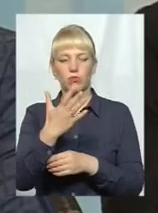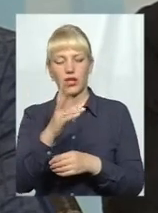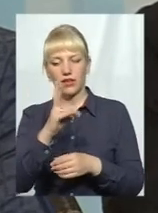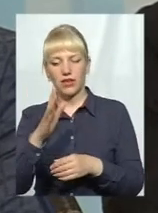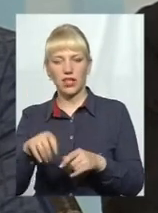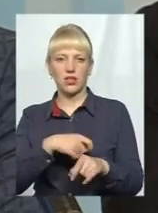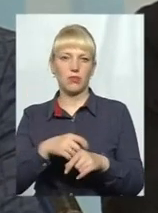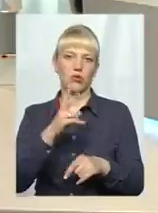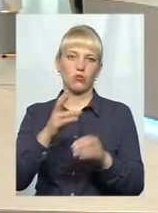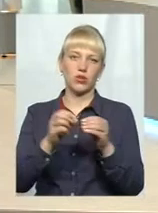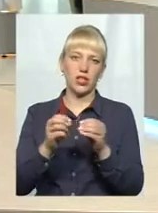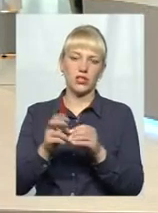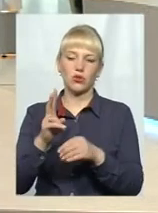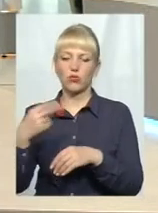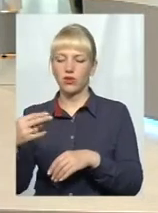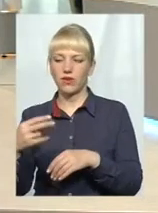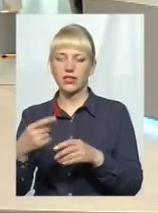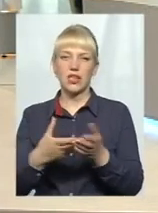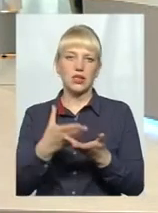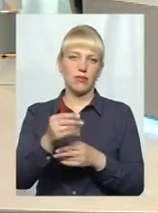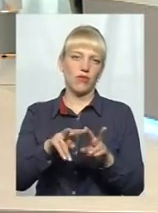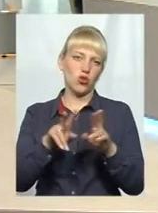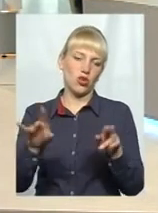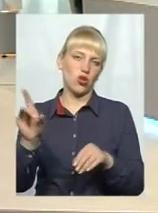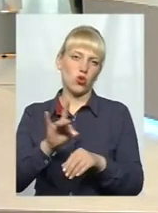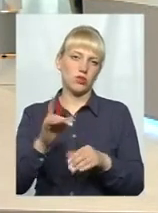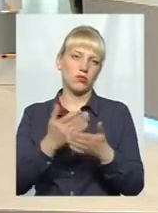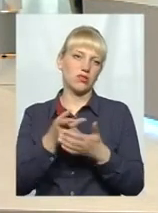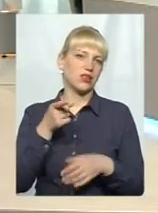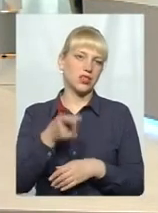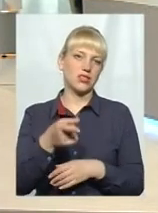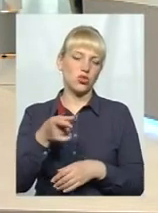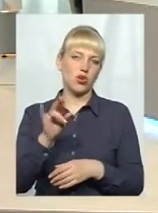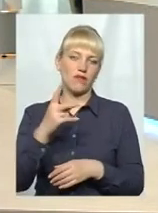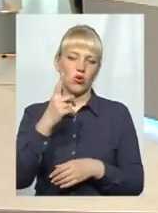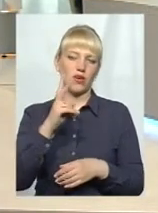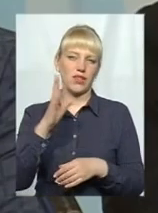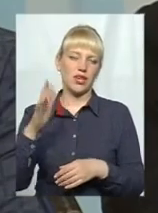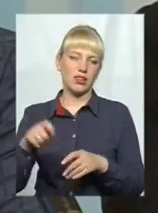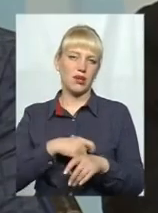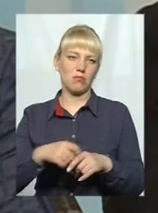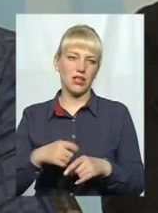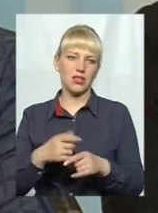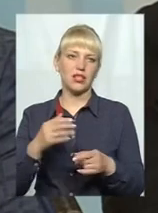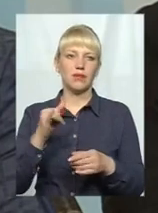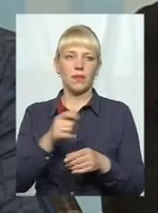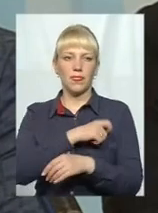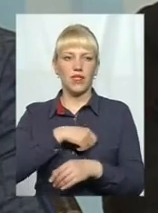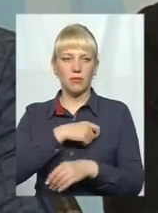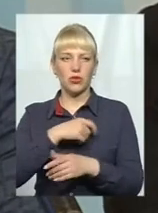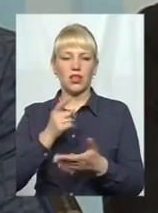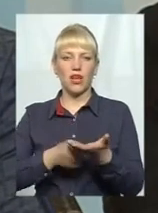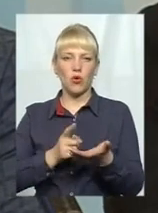кому 15, кому 20. Сплатили там в одинакових розмірах, там, здається, до тисячі гривень за один квадратний метр. Депутати